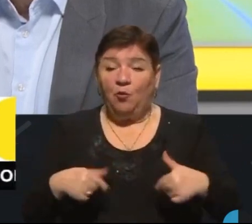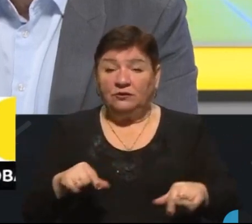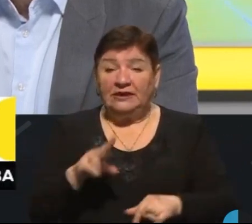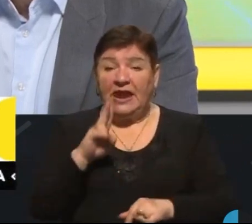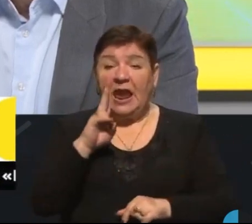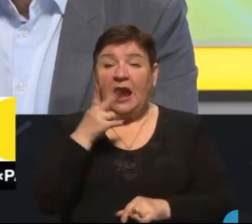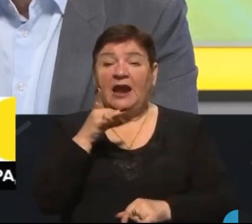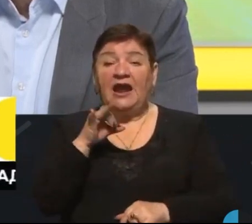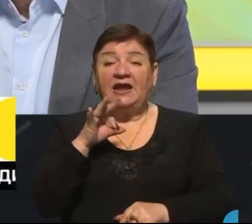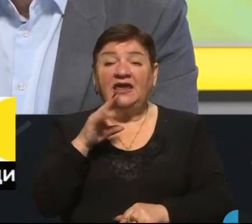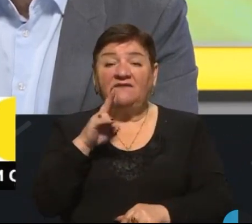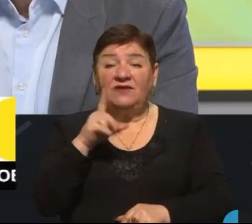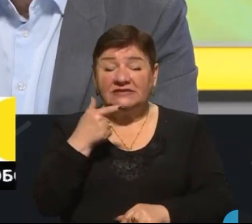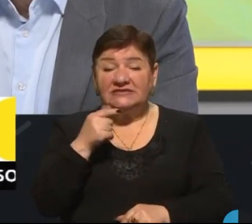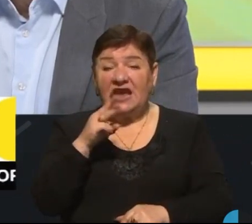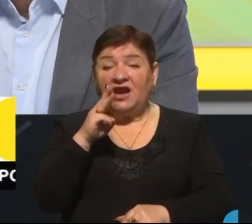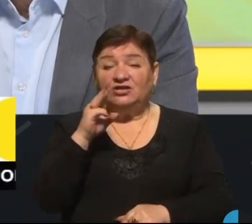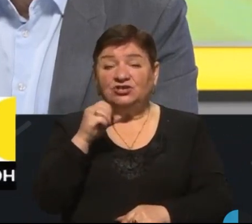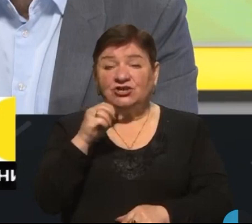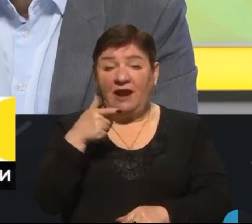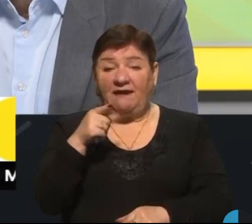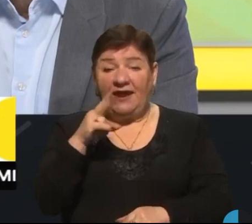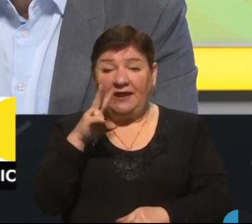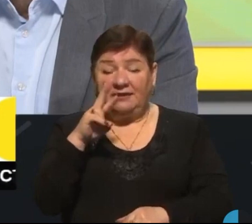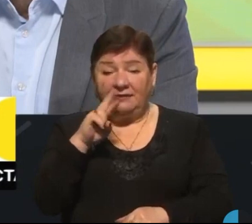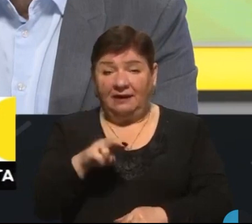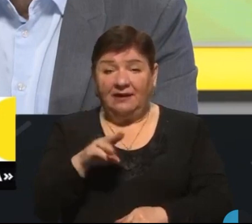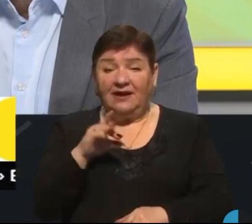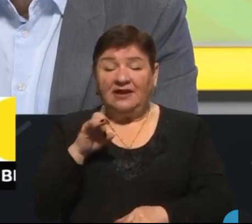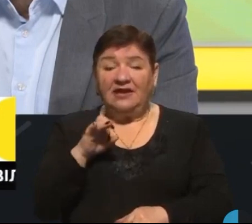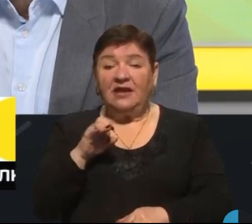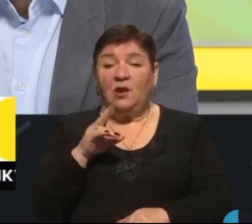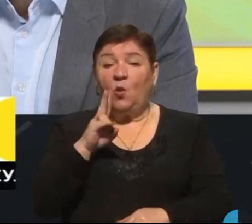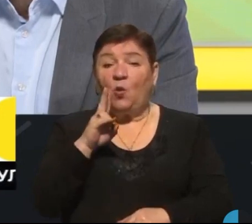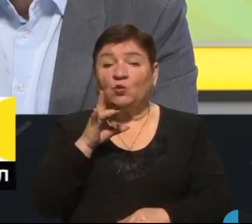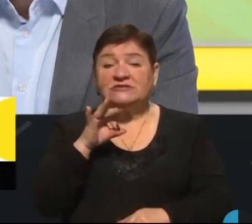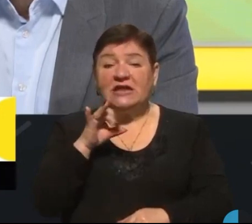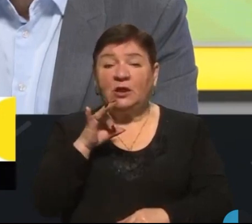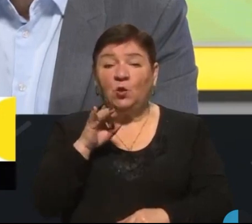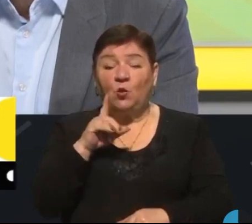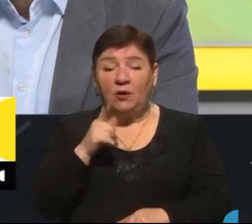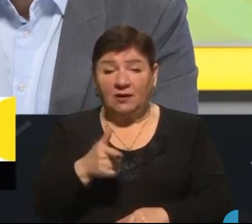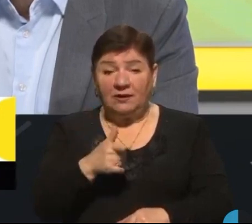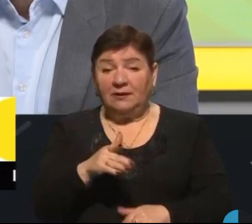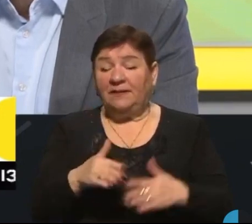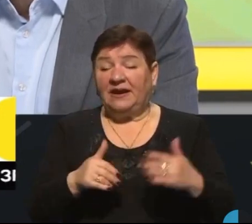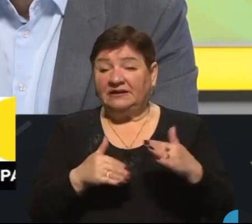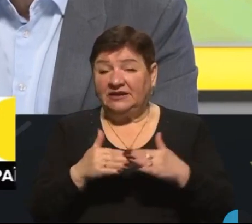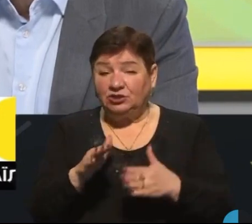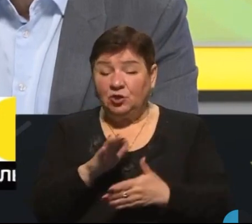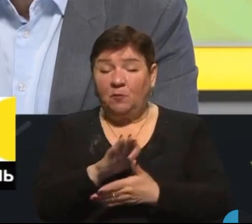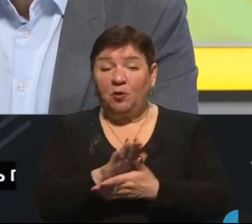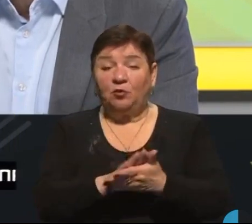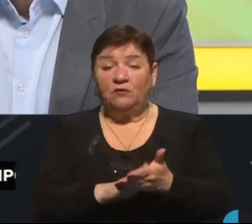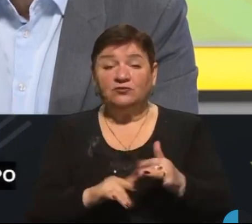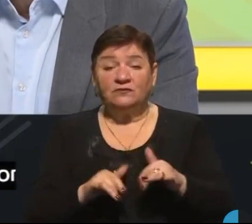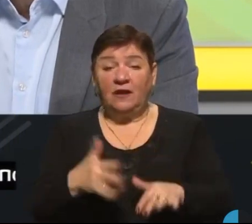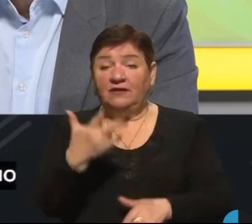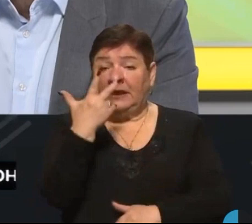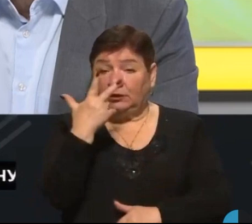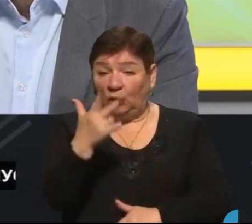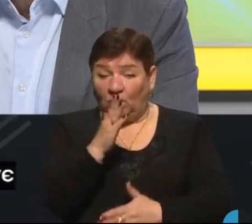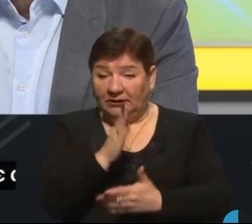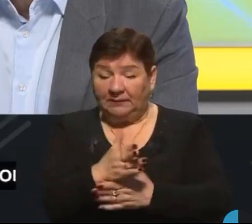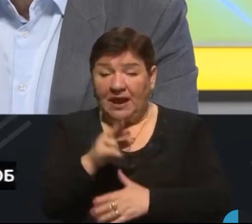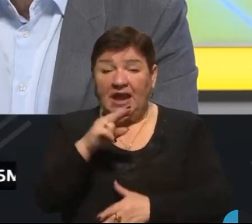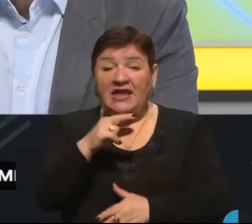Краківець, Шигині та Устилух. І фактично продовжують свої дії зараз на трьох напрямках. Це